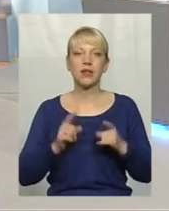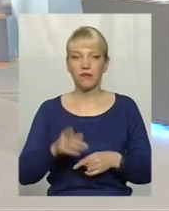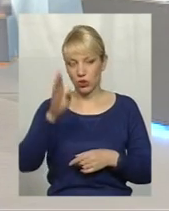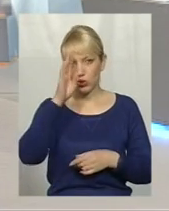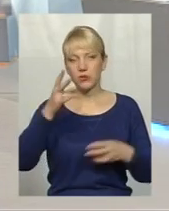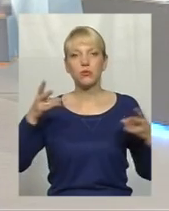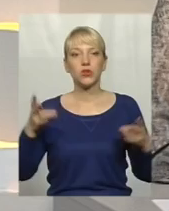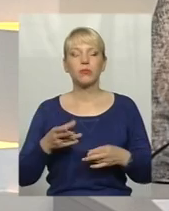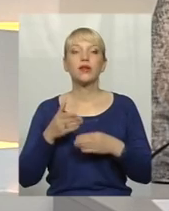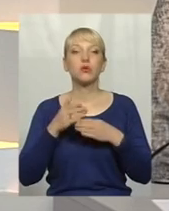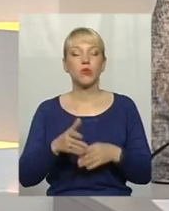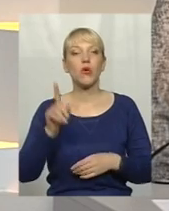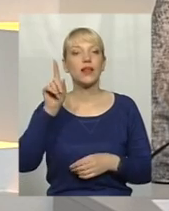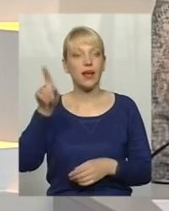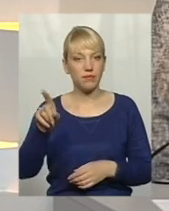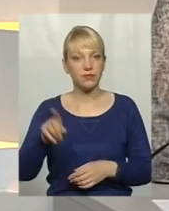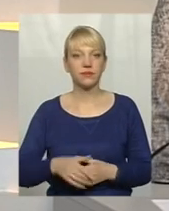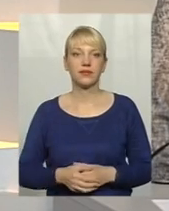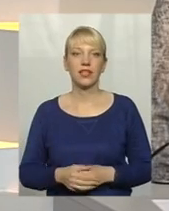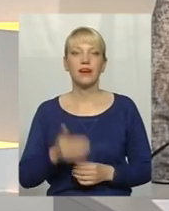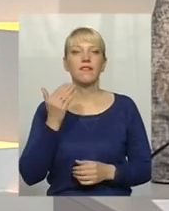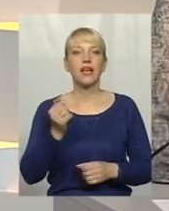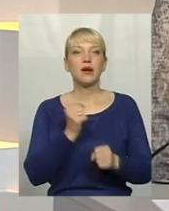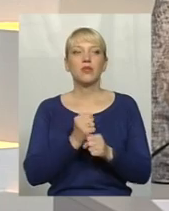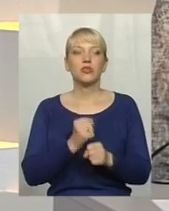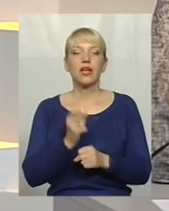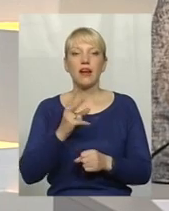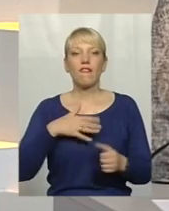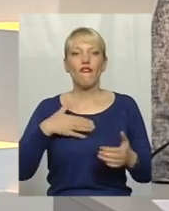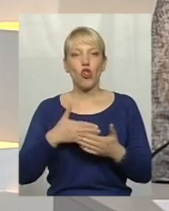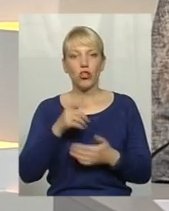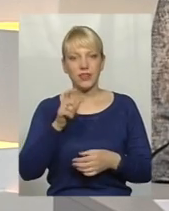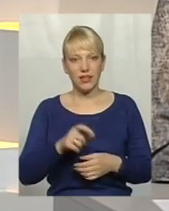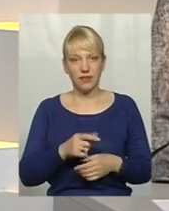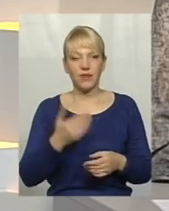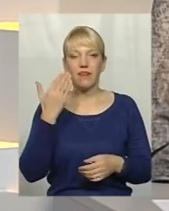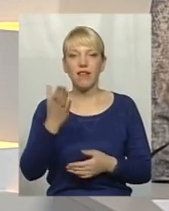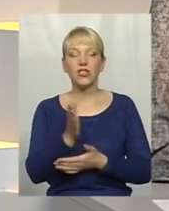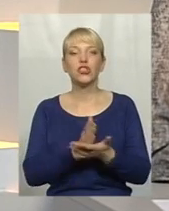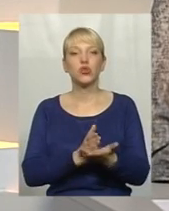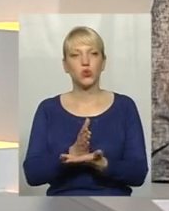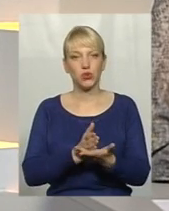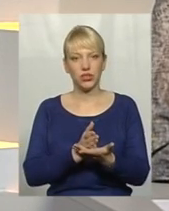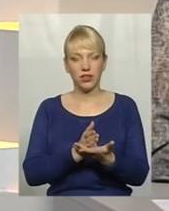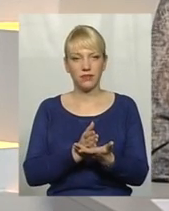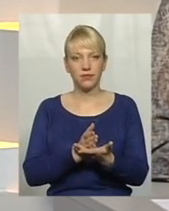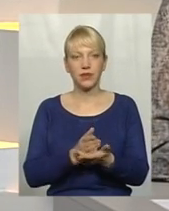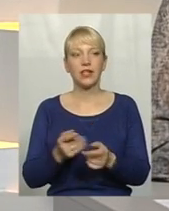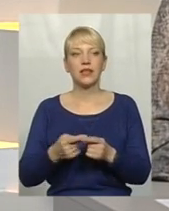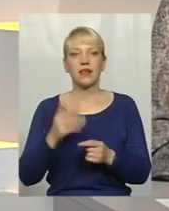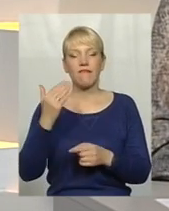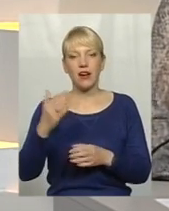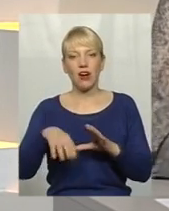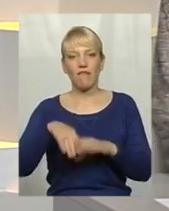потрібна допомога там. Ви працюєте як волонтер. Ваше служіння – це ваш